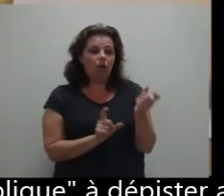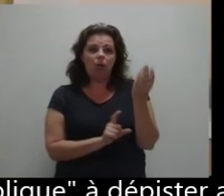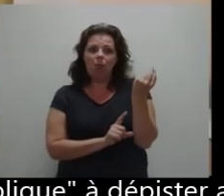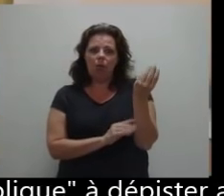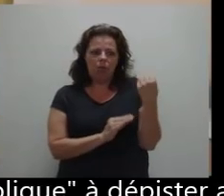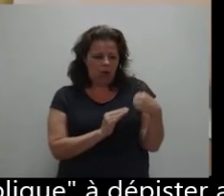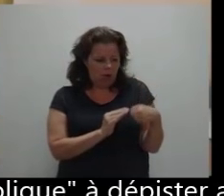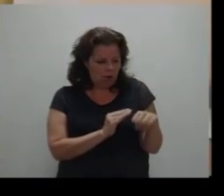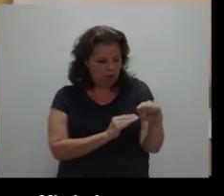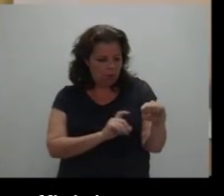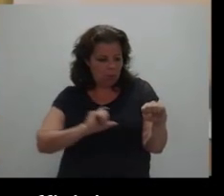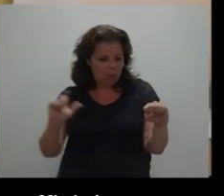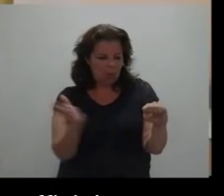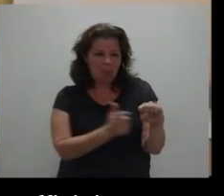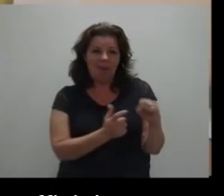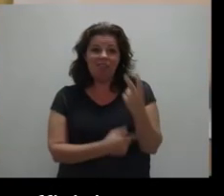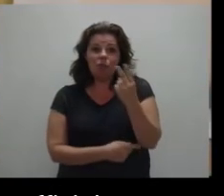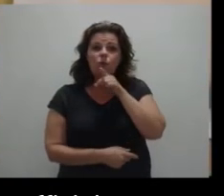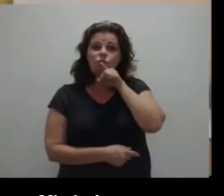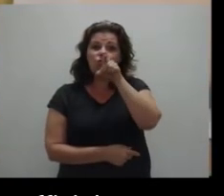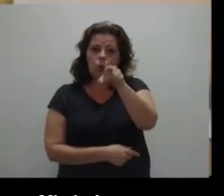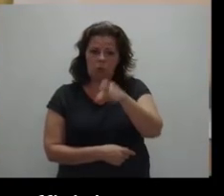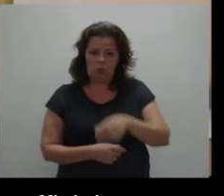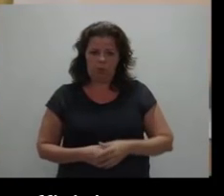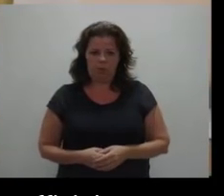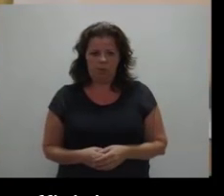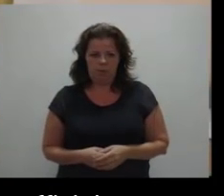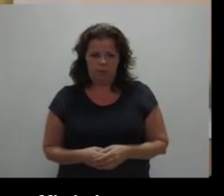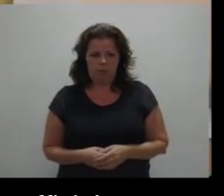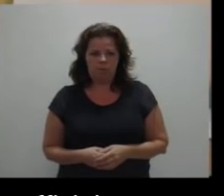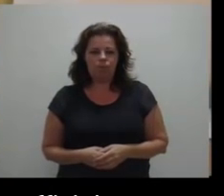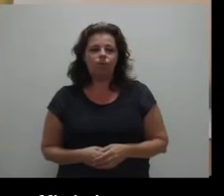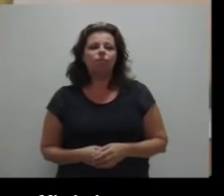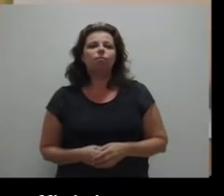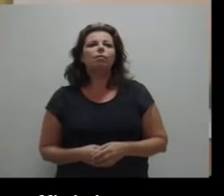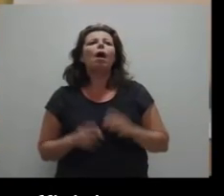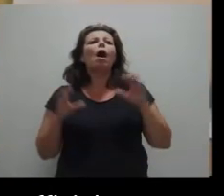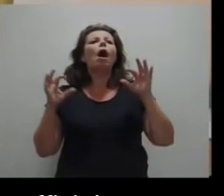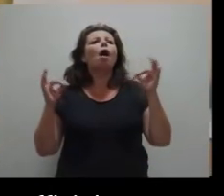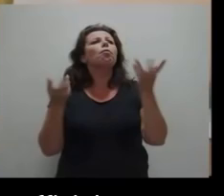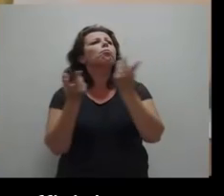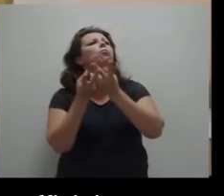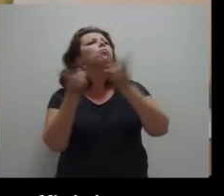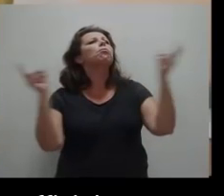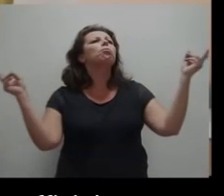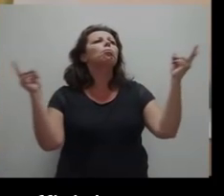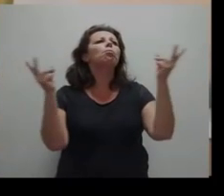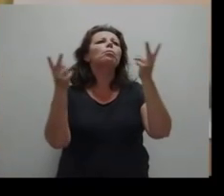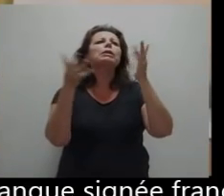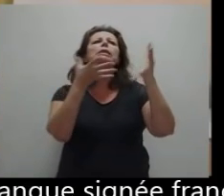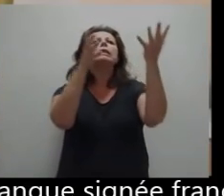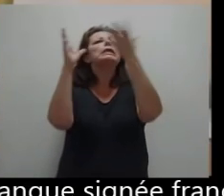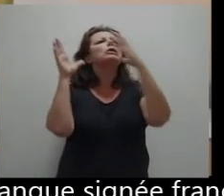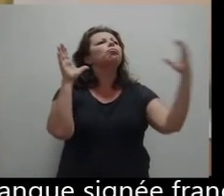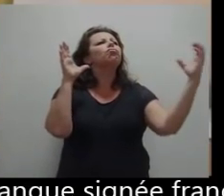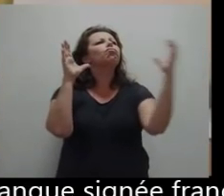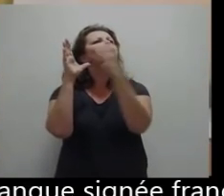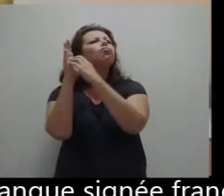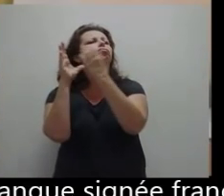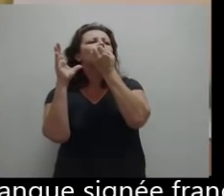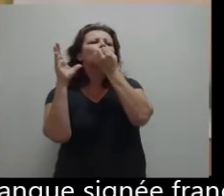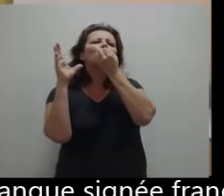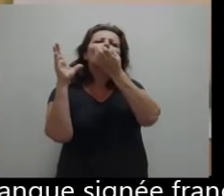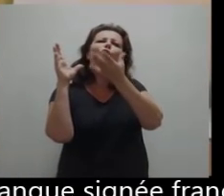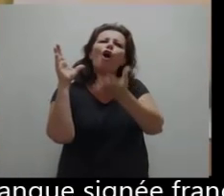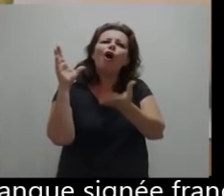naissance. Comment aussi, au-delà des discours officiels rassurants, tout se met en